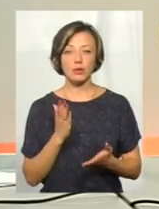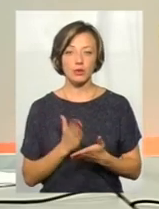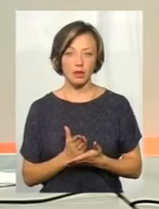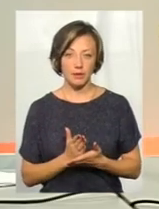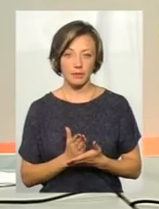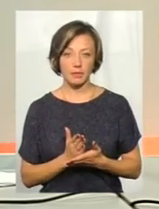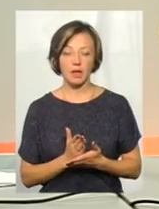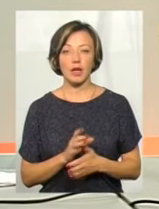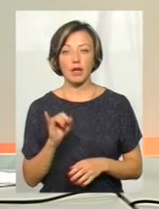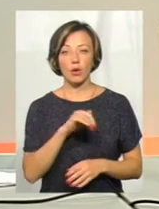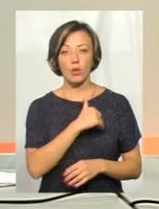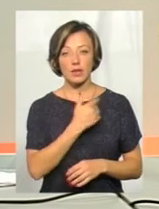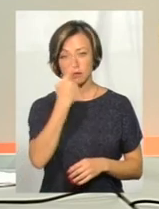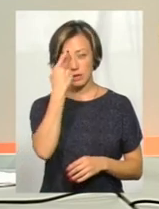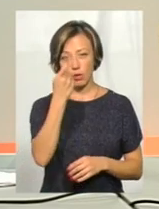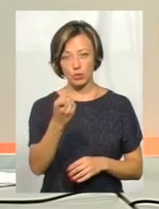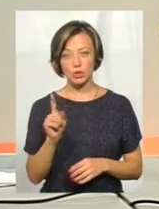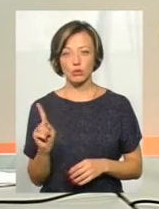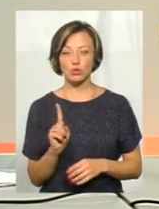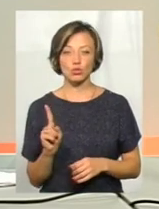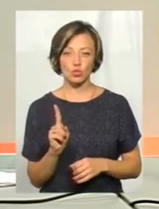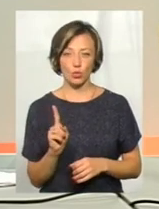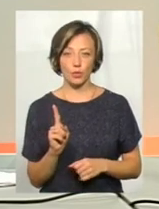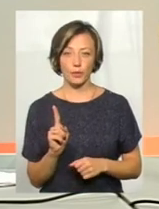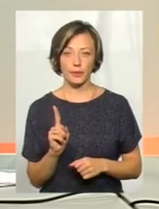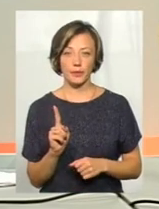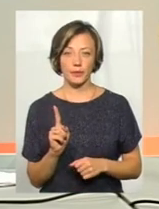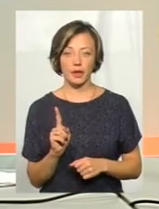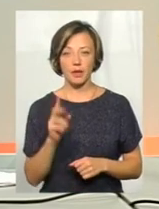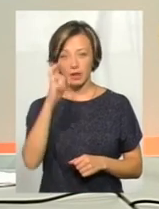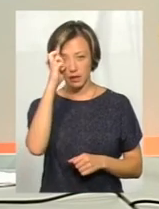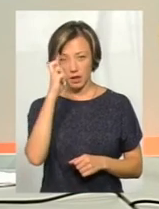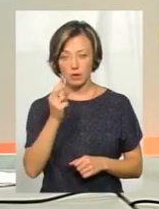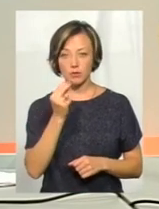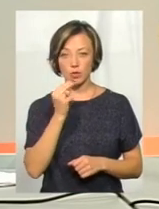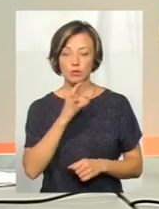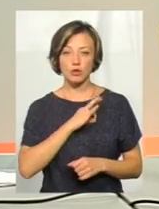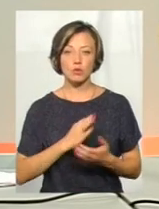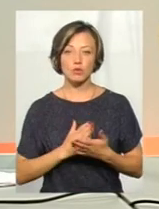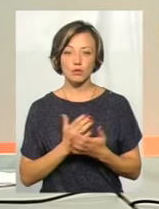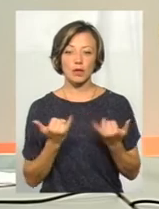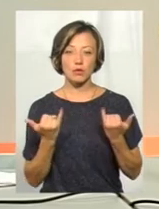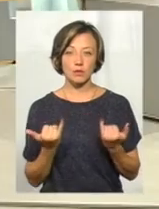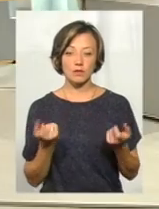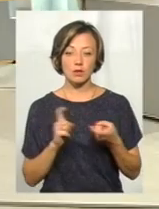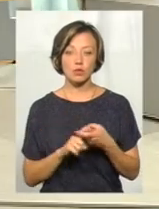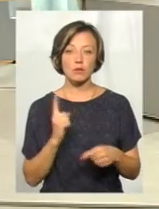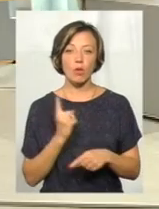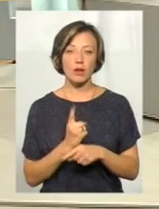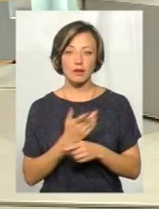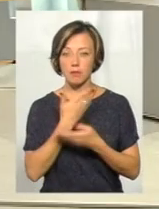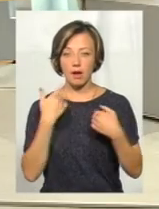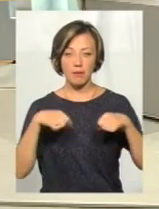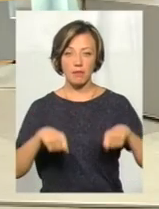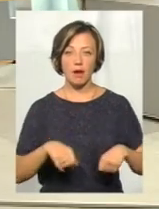хотілося б наголосити, що Держпродспоживслужба на сьогодні у зв'язку із мораторієм не має